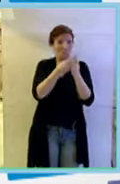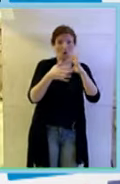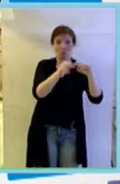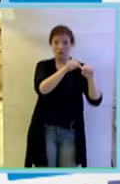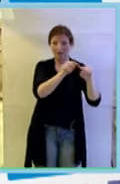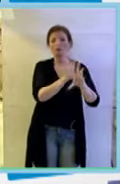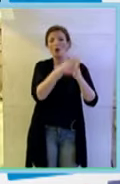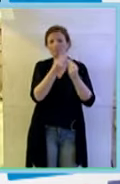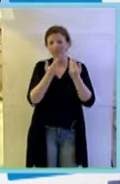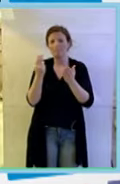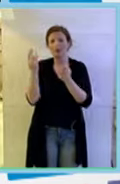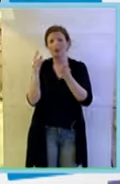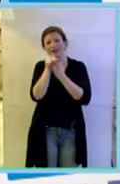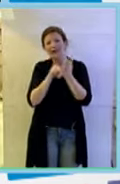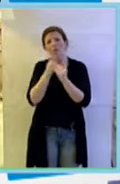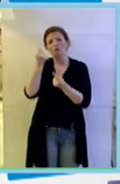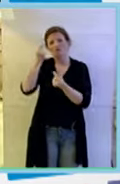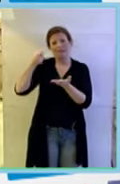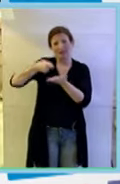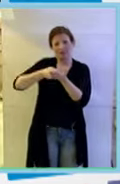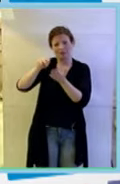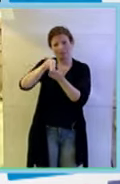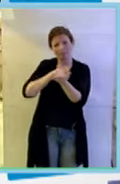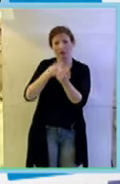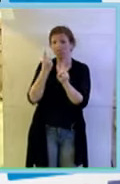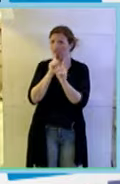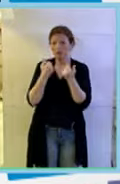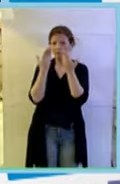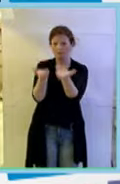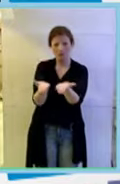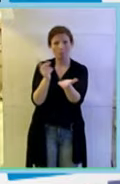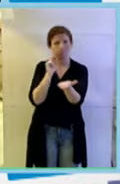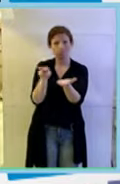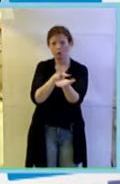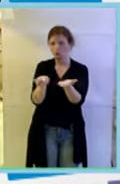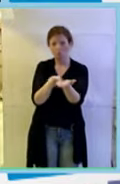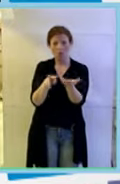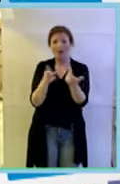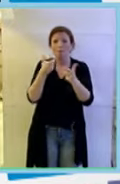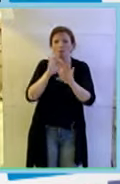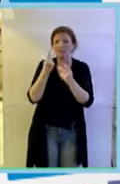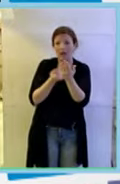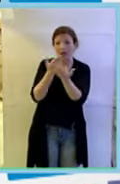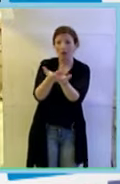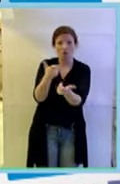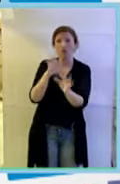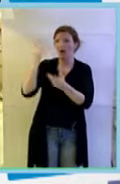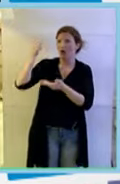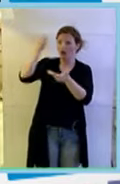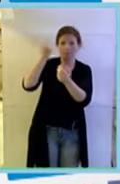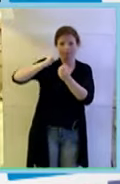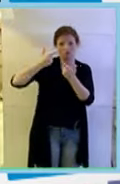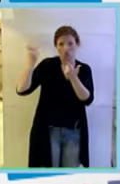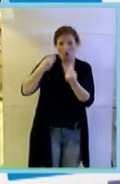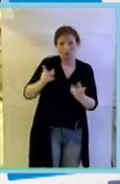il report finanziario che comunque deve essere presentato altrimenti tu non ottieni il finanziamento fa sì che